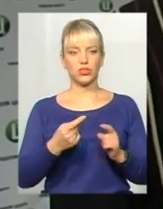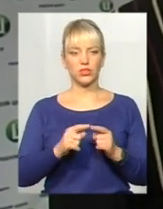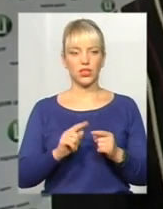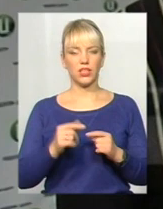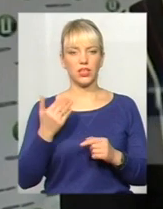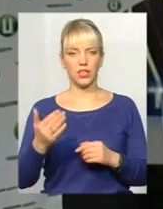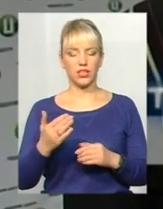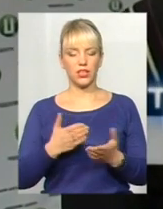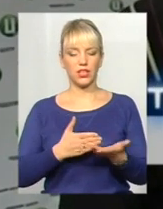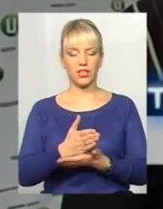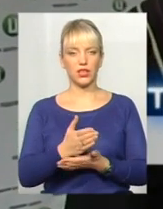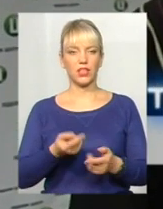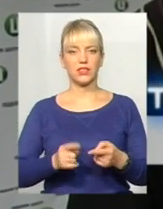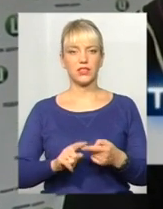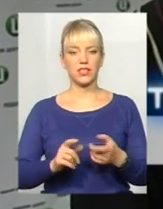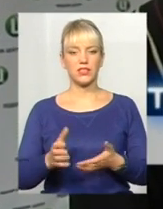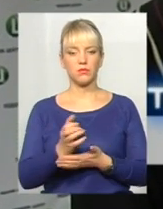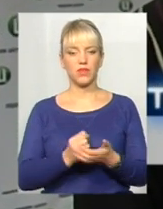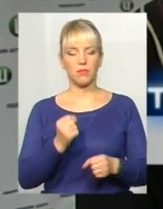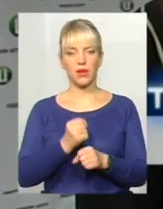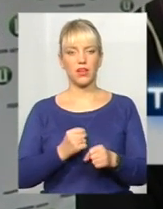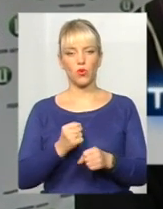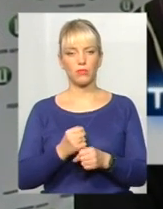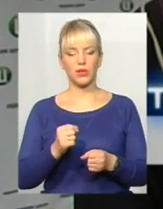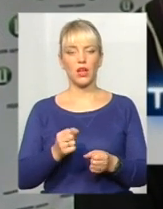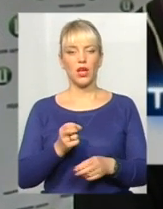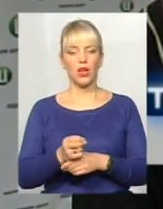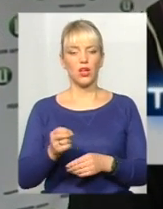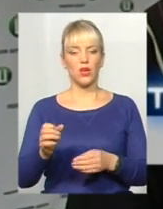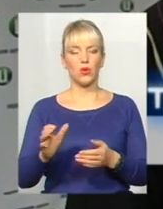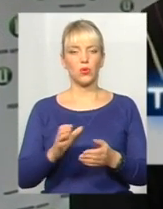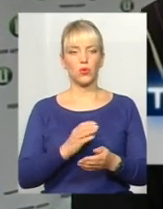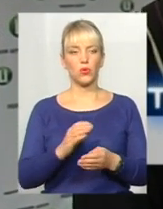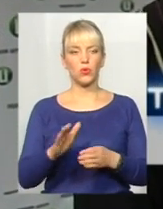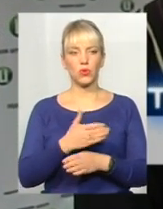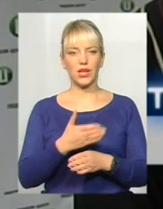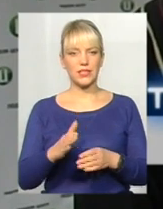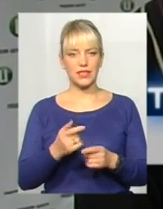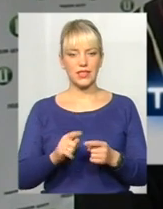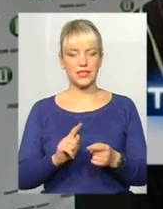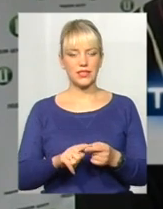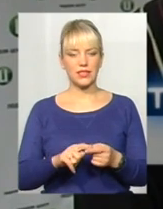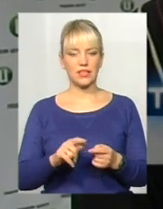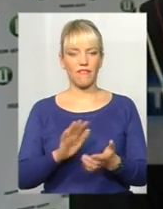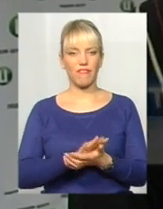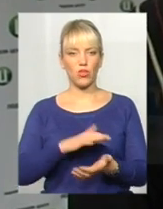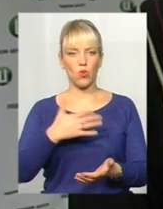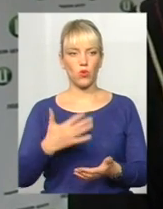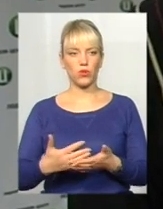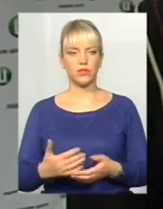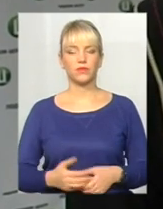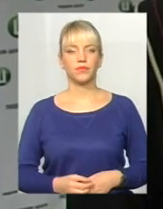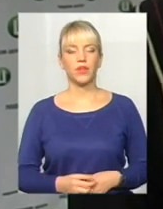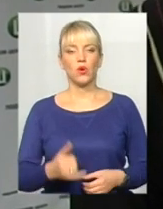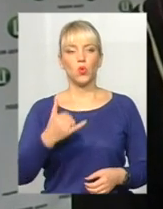гілка, це збір, переробка, утилізація відходів, побутових відходів, значить, і сміття по-народному.